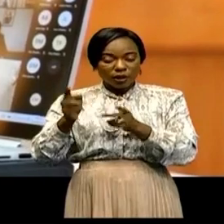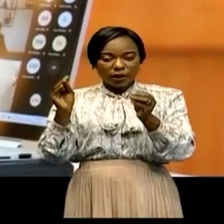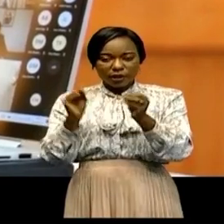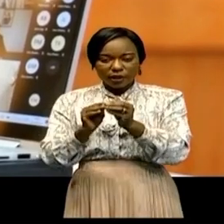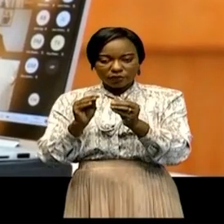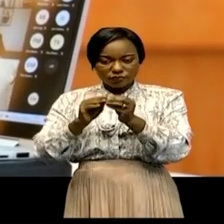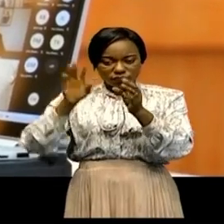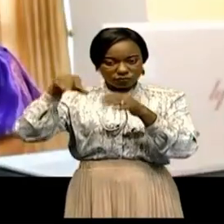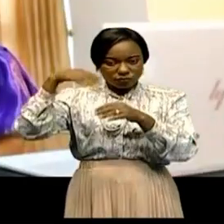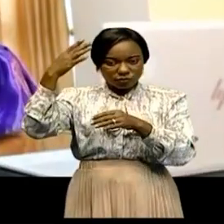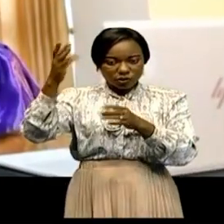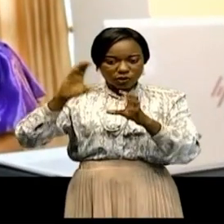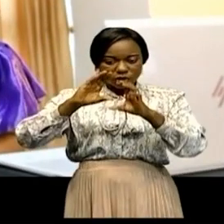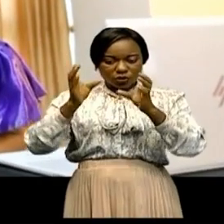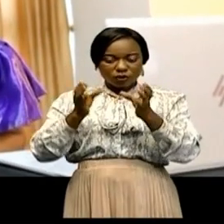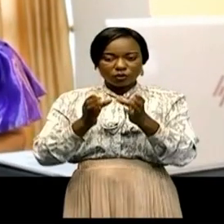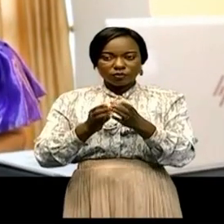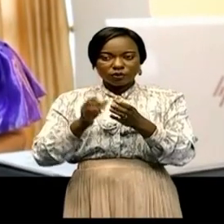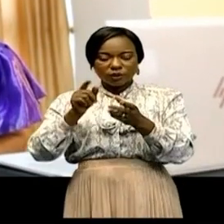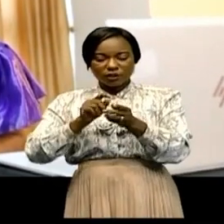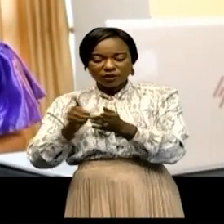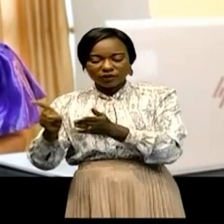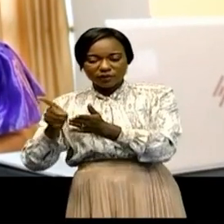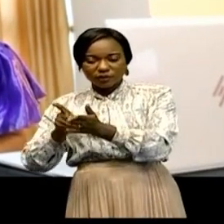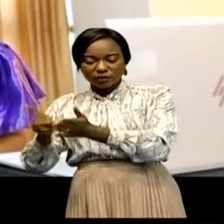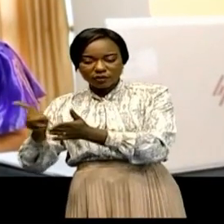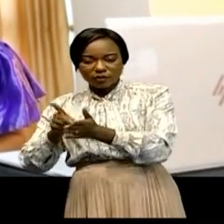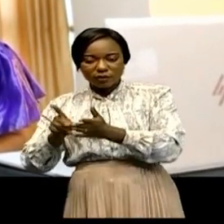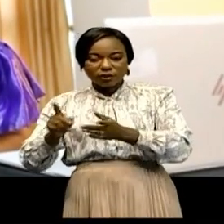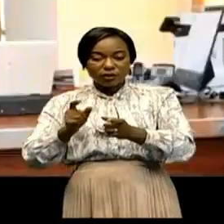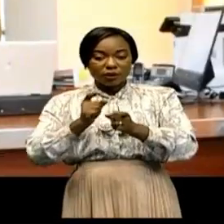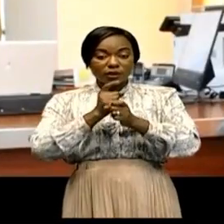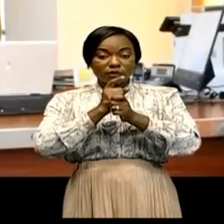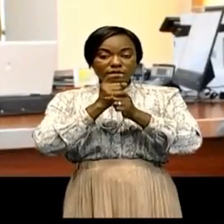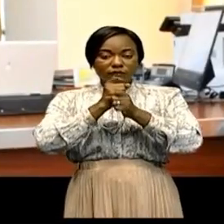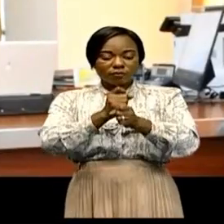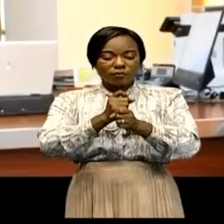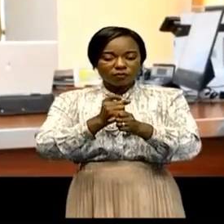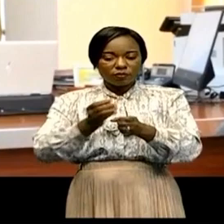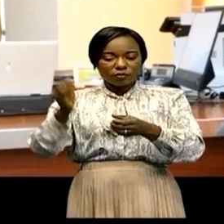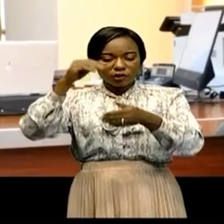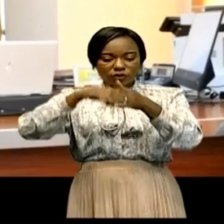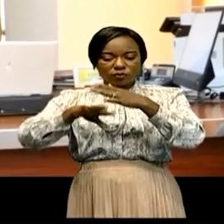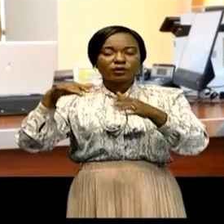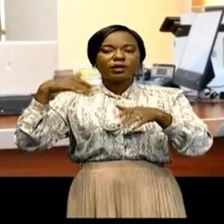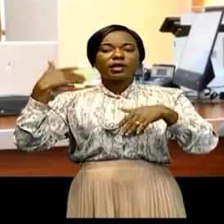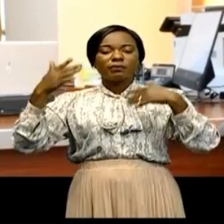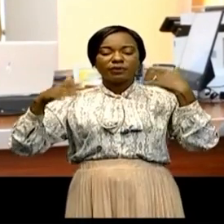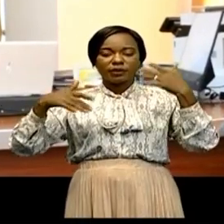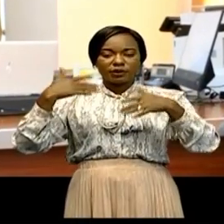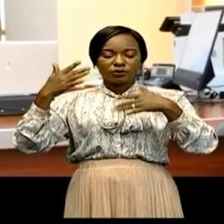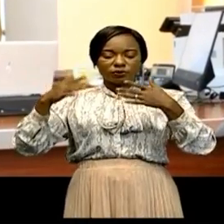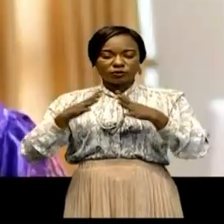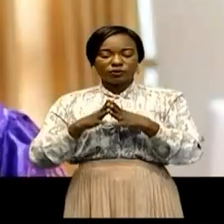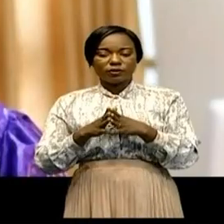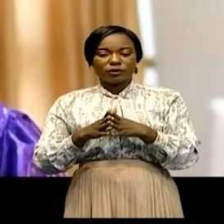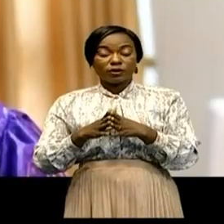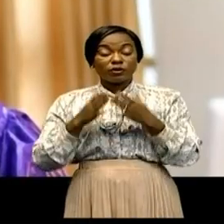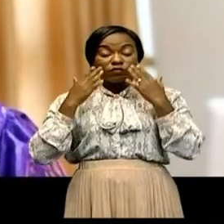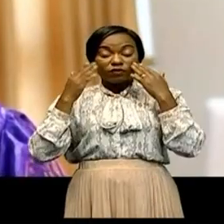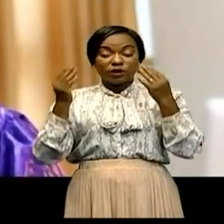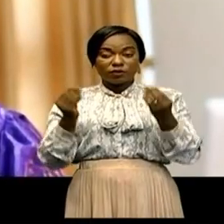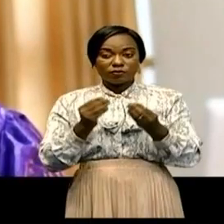prochaine du comité multisectoriel de riposte avant leur mise en application. A ces propos,